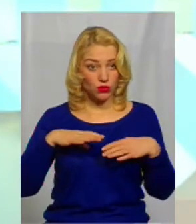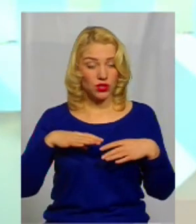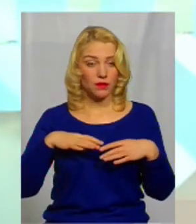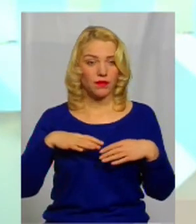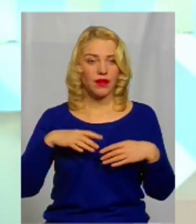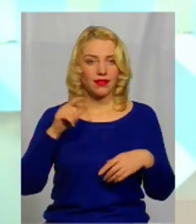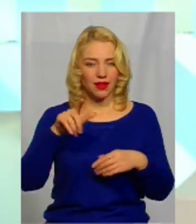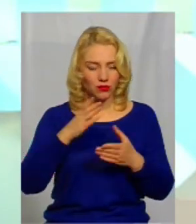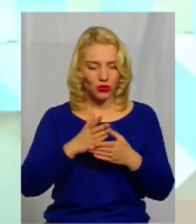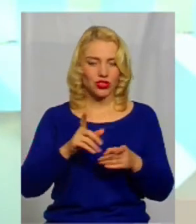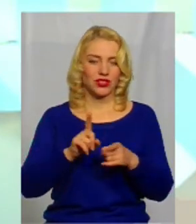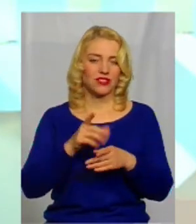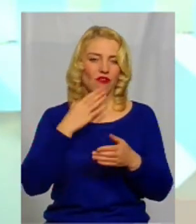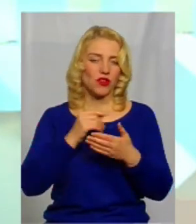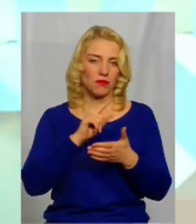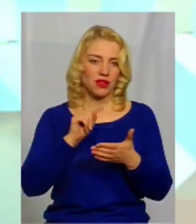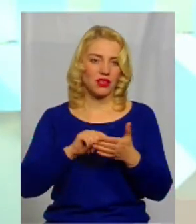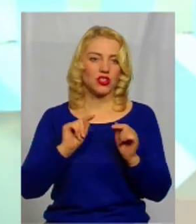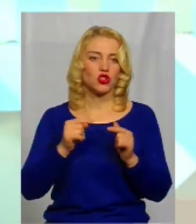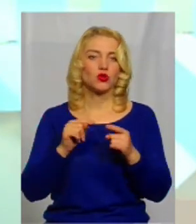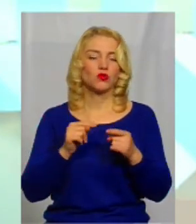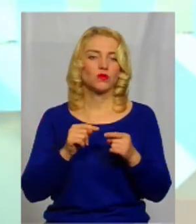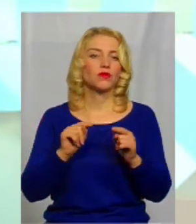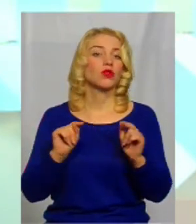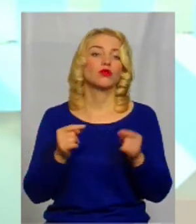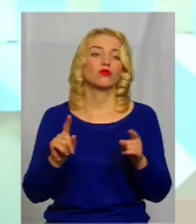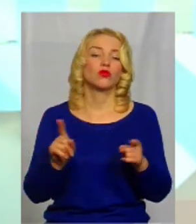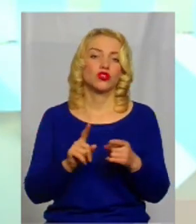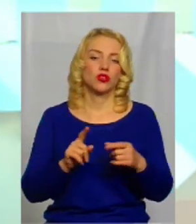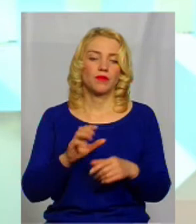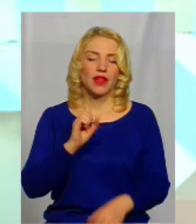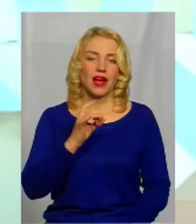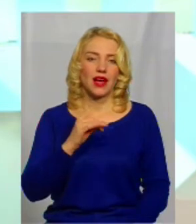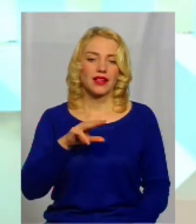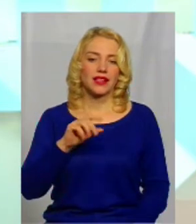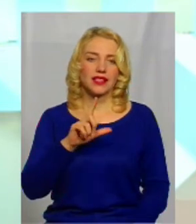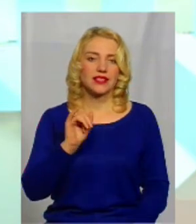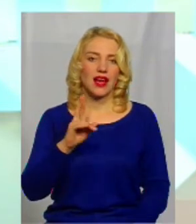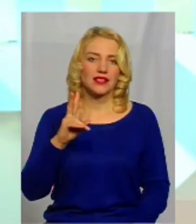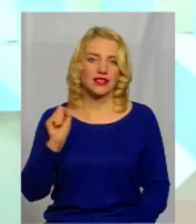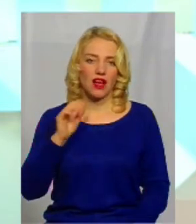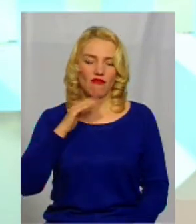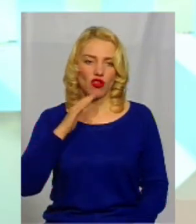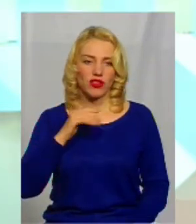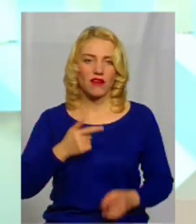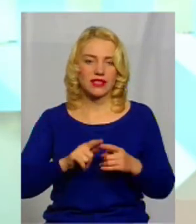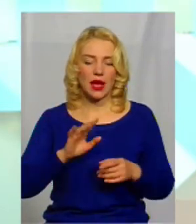Там теж є свої питання. Чому? Тому що артезіанська вода, вона за